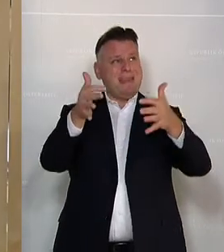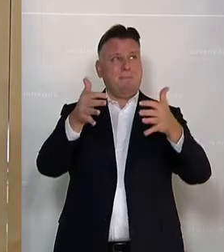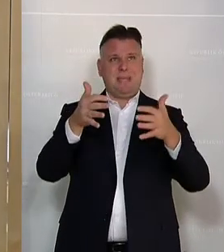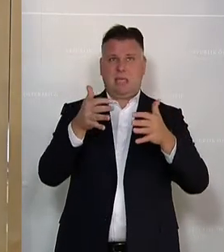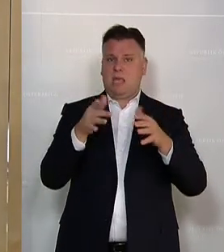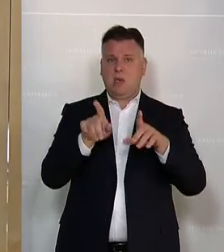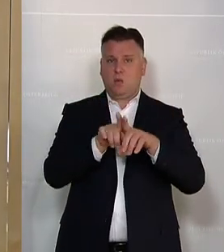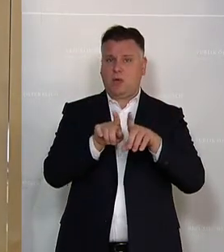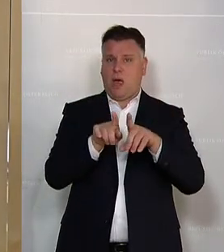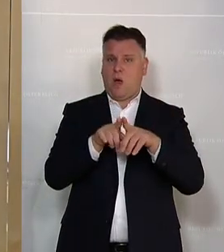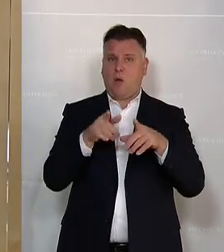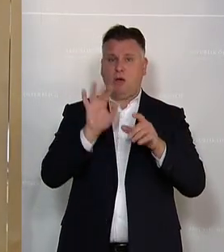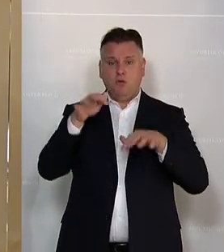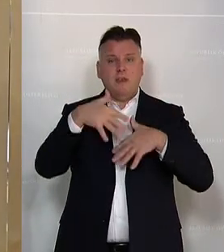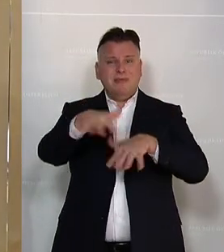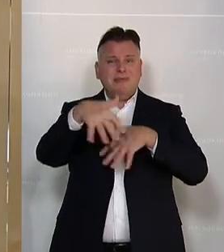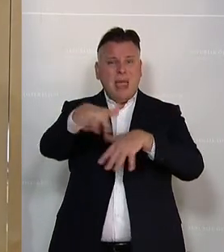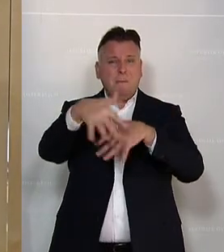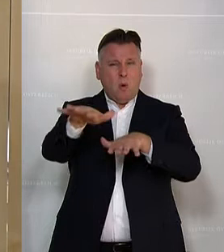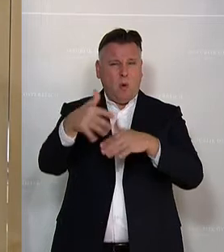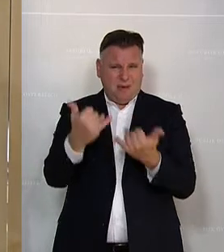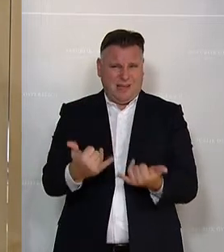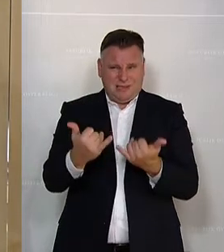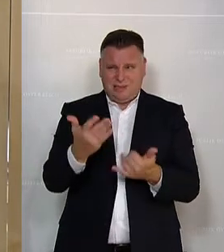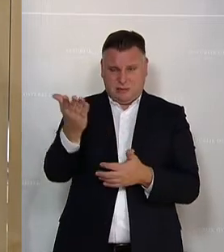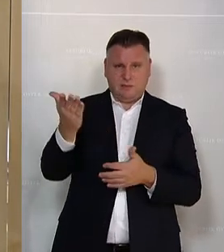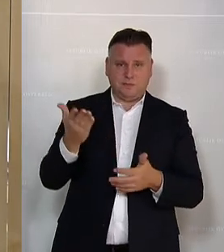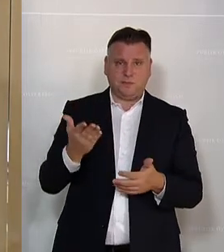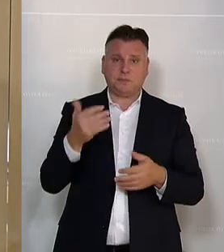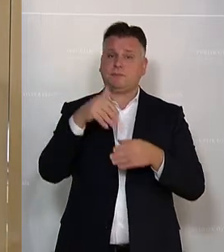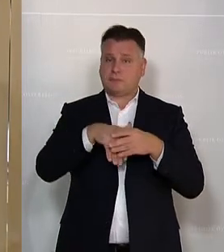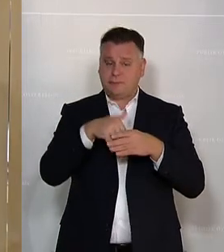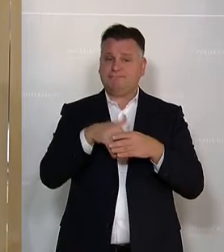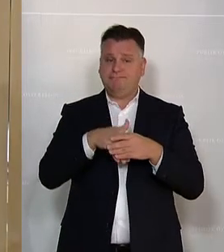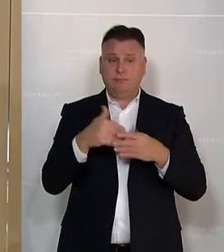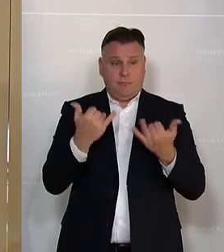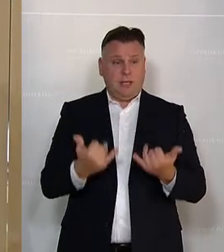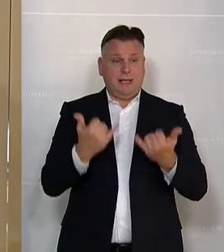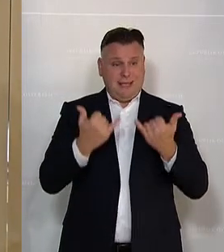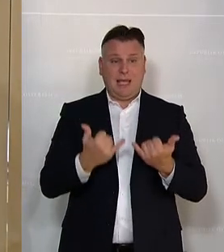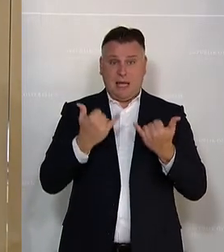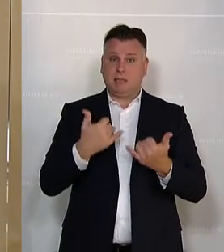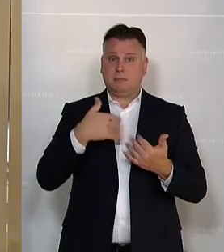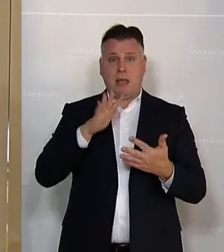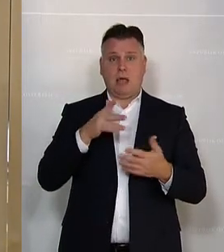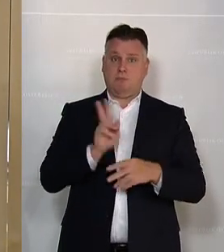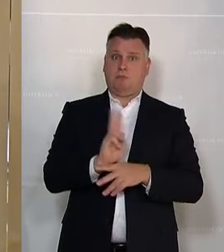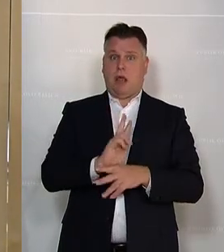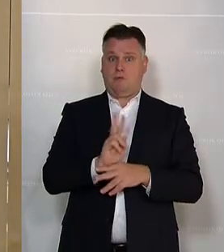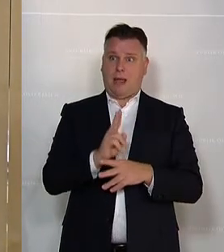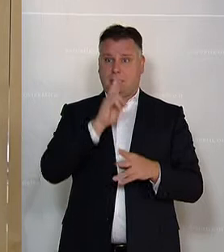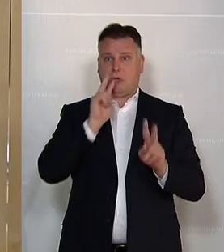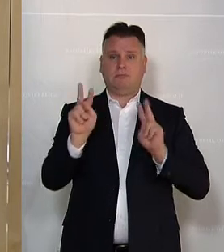verbundenen Kundgebungen sind in Tat etwas, das uns Anlass gibt, entsprechend wachsam zu sein.